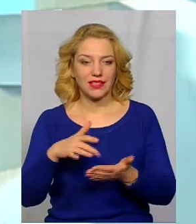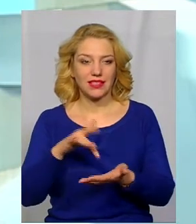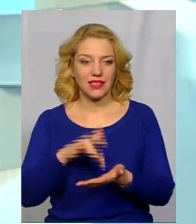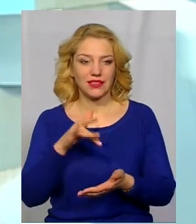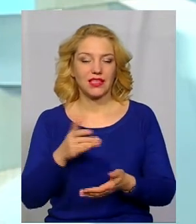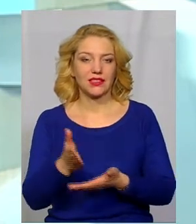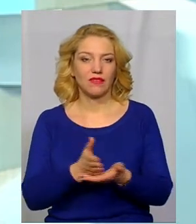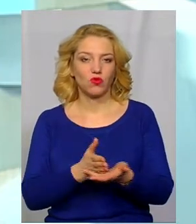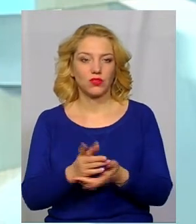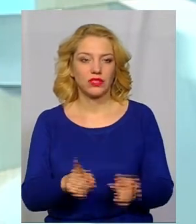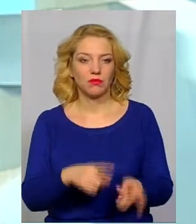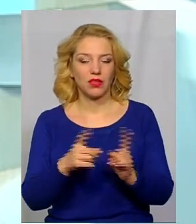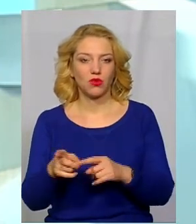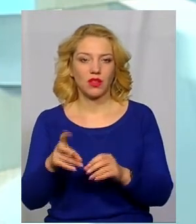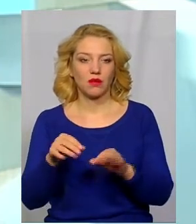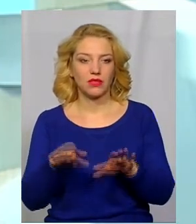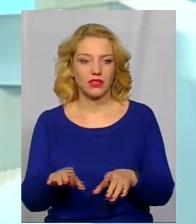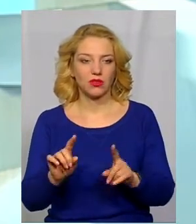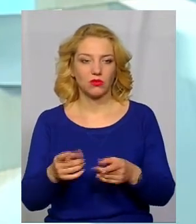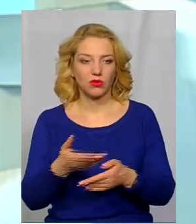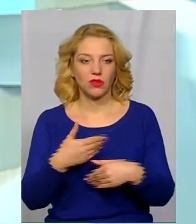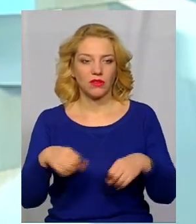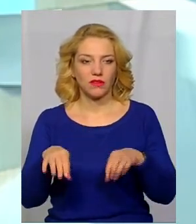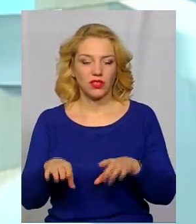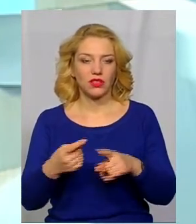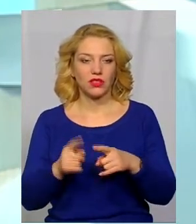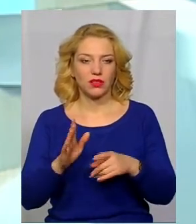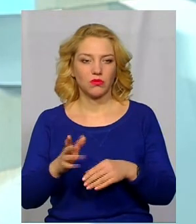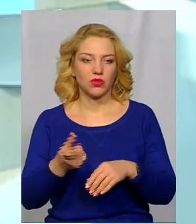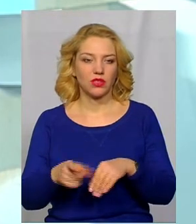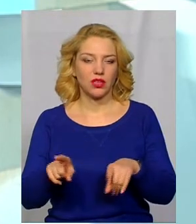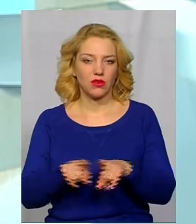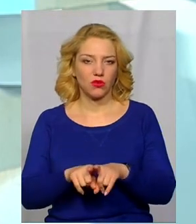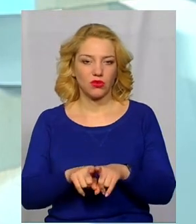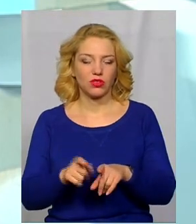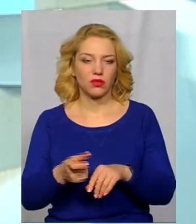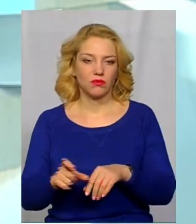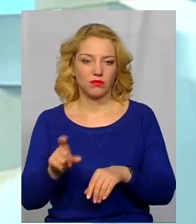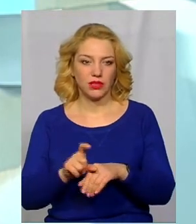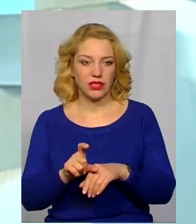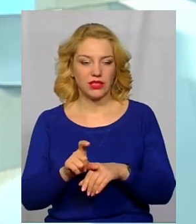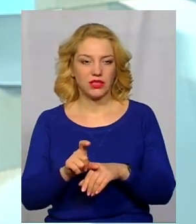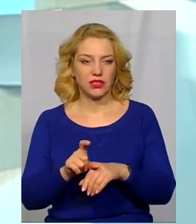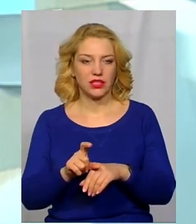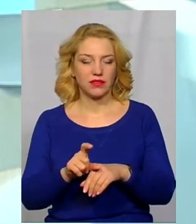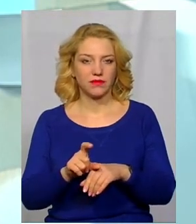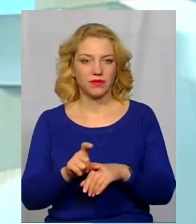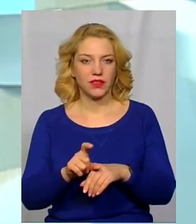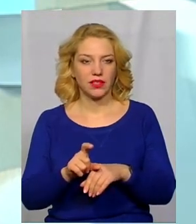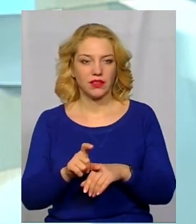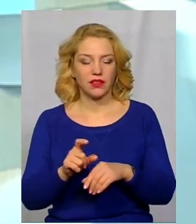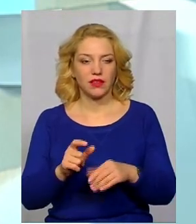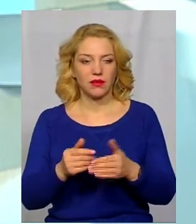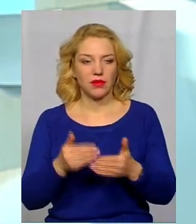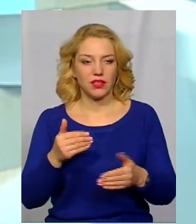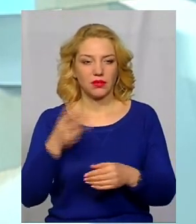певні функції переносяться на місця, тому ми вирішили, що це також буде більш адекватно відповідати завданням, які сьогодні стоять перед